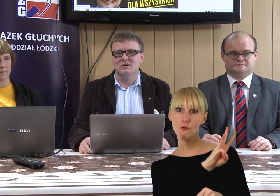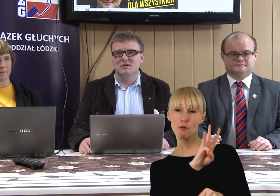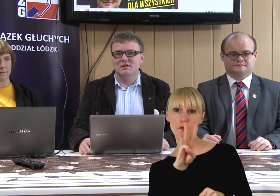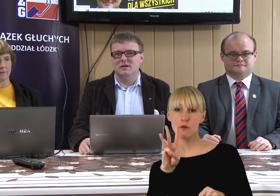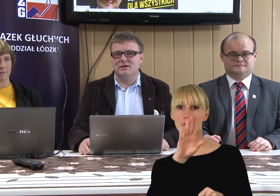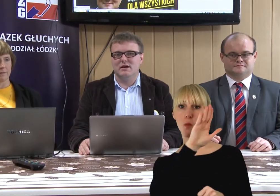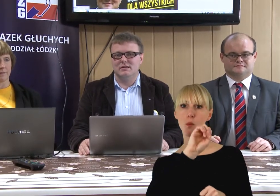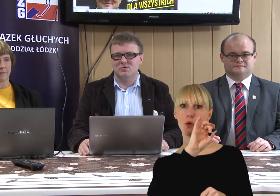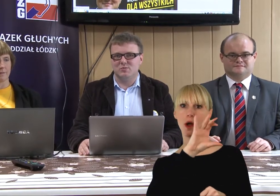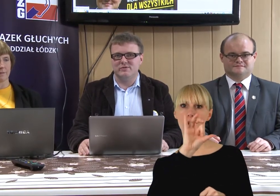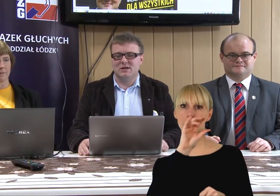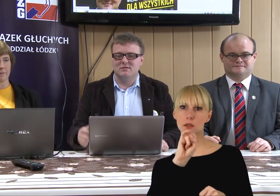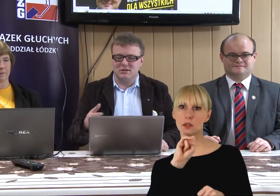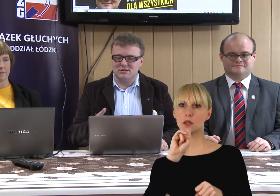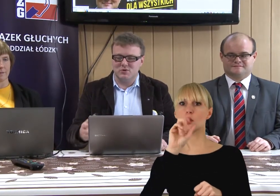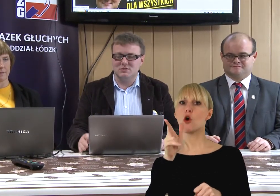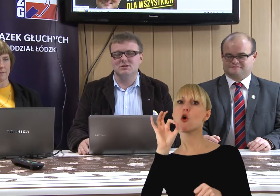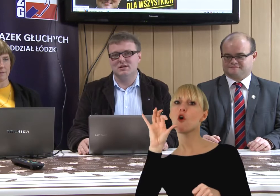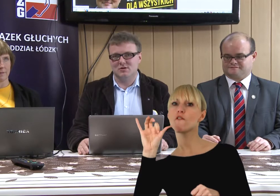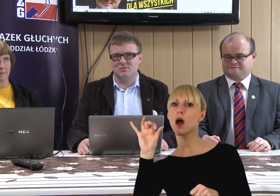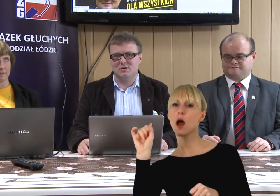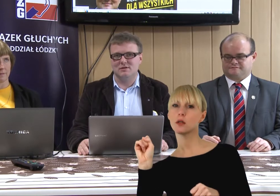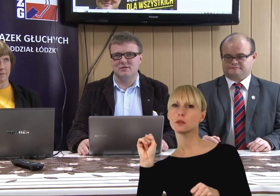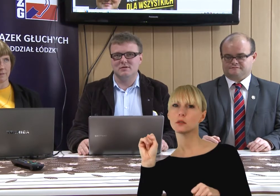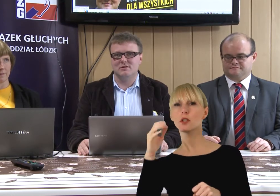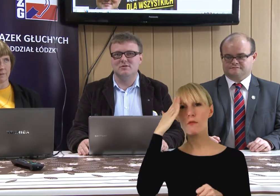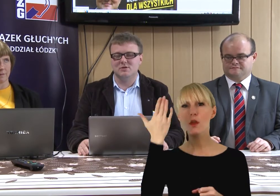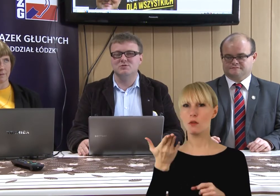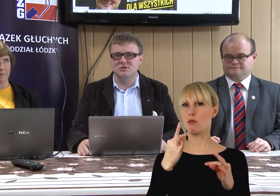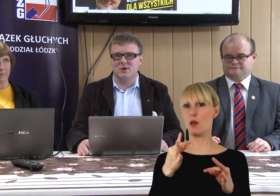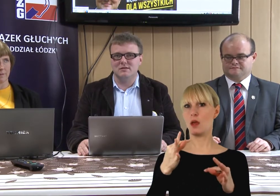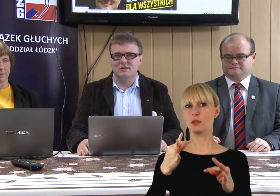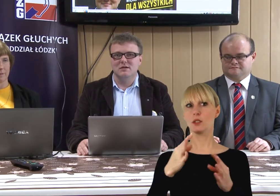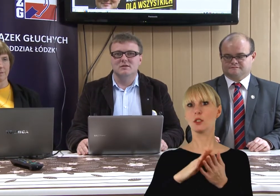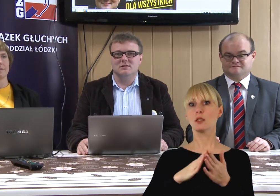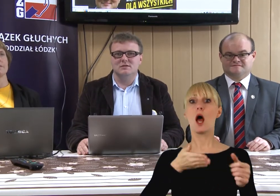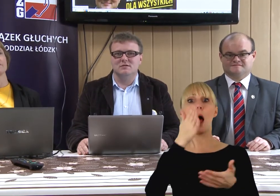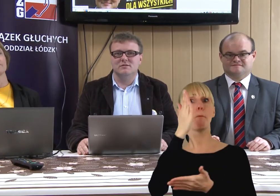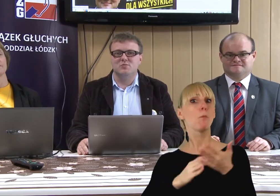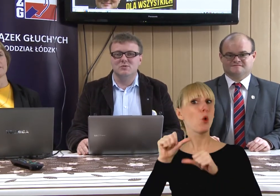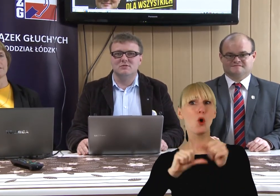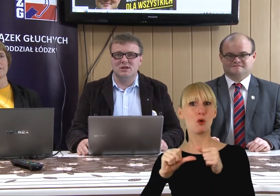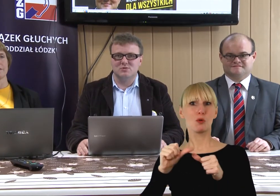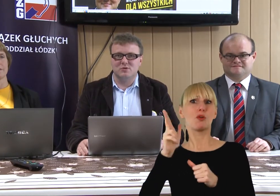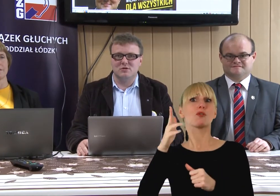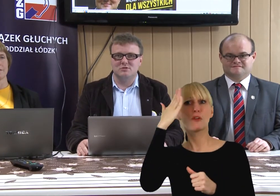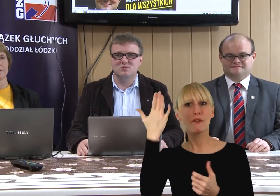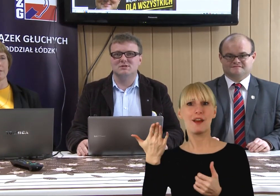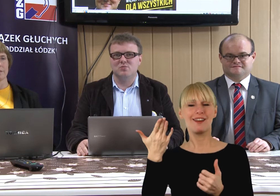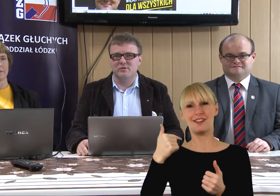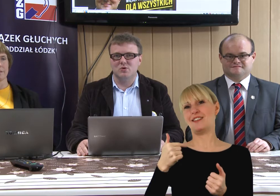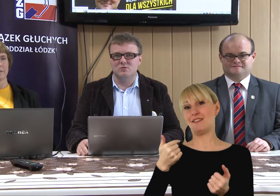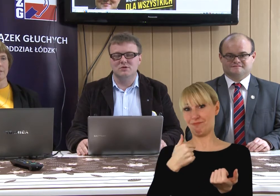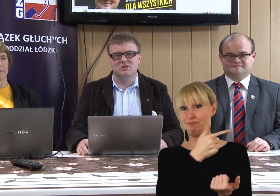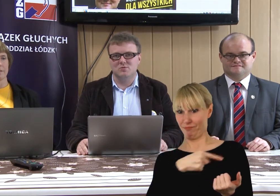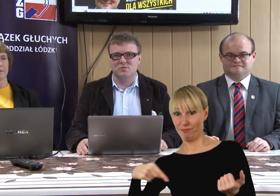Pani Anna Rozborska. Nasze strony dzisiaj dają do tego przykład i robimy to także po to, żeby